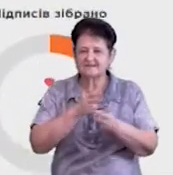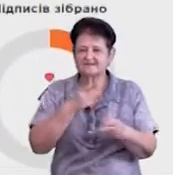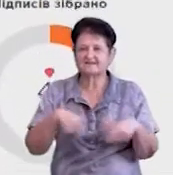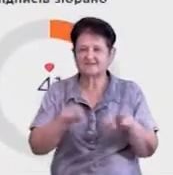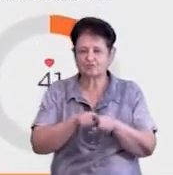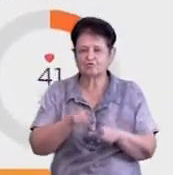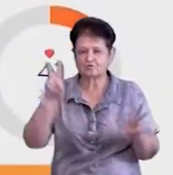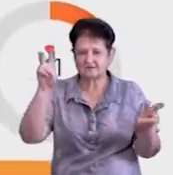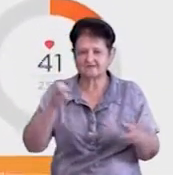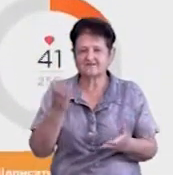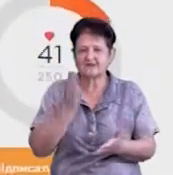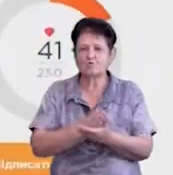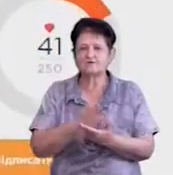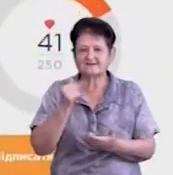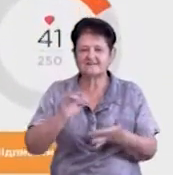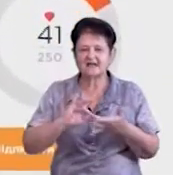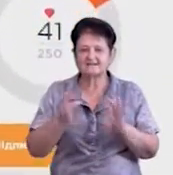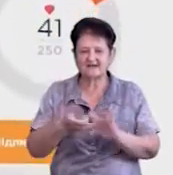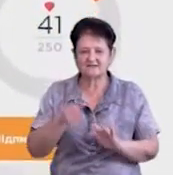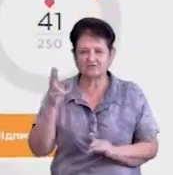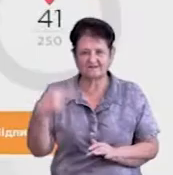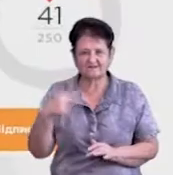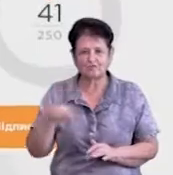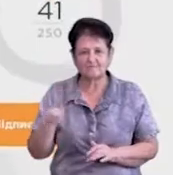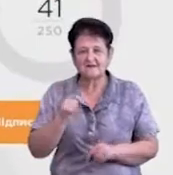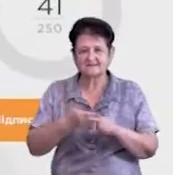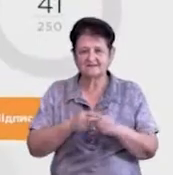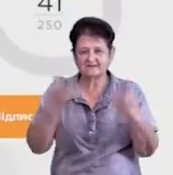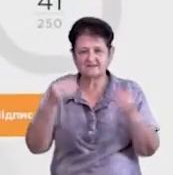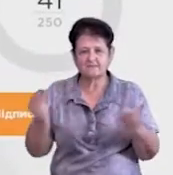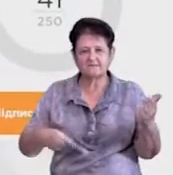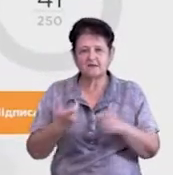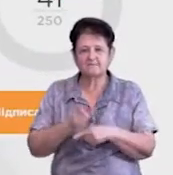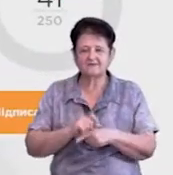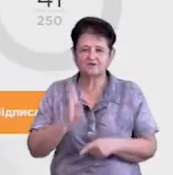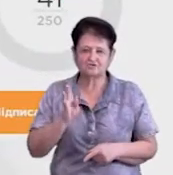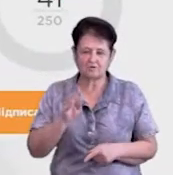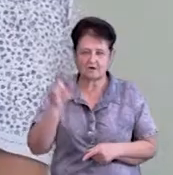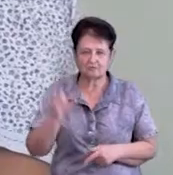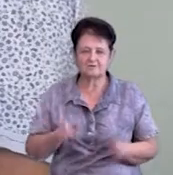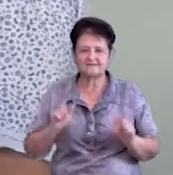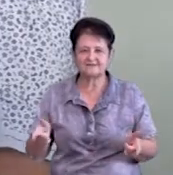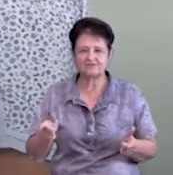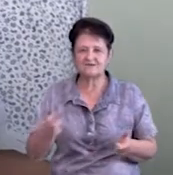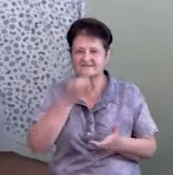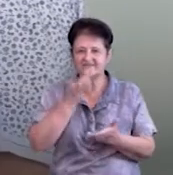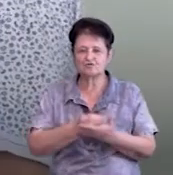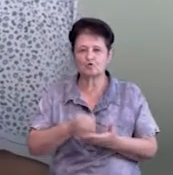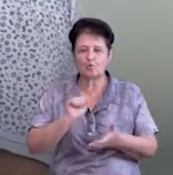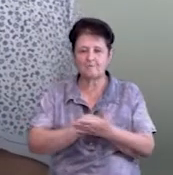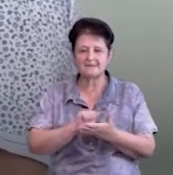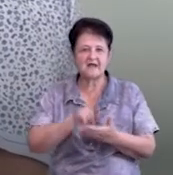назвою з'явилася на міському сайті 30 липня. За ці дні її підписали більше 40 людей. Згідно зі звітною